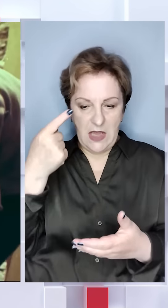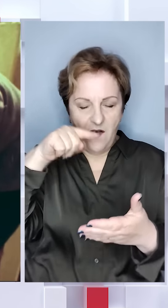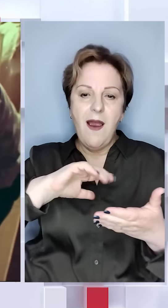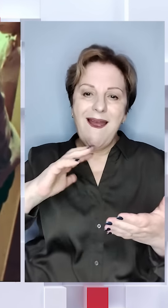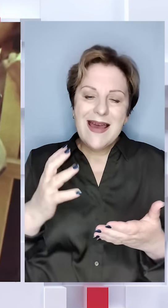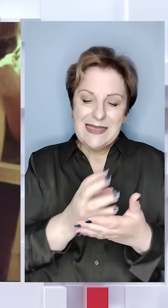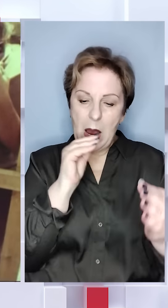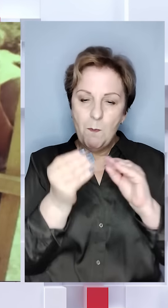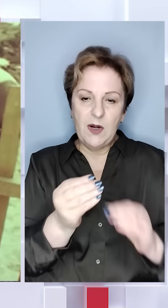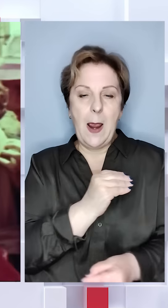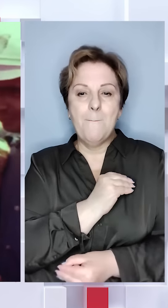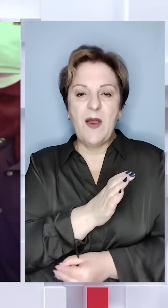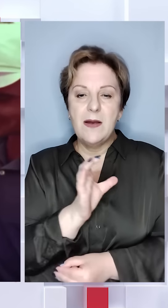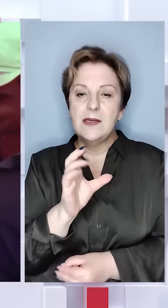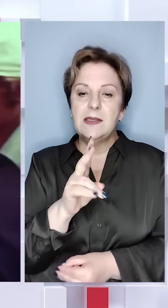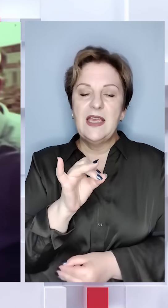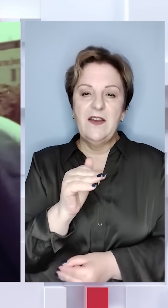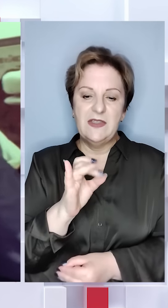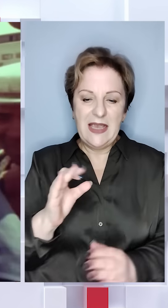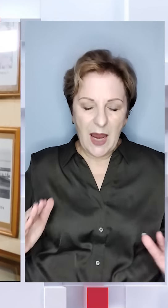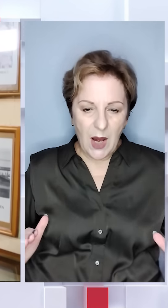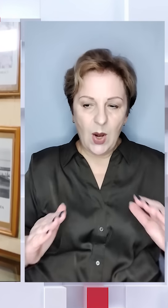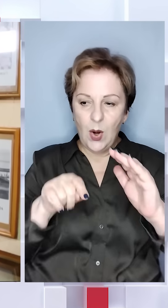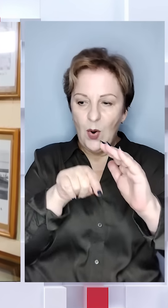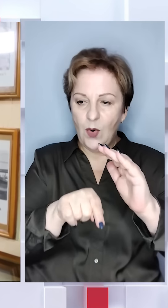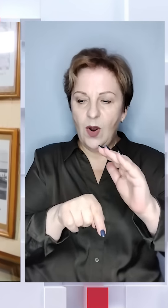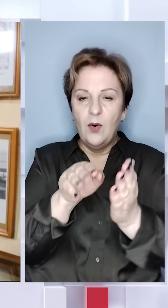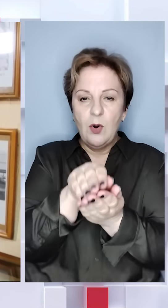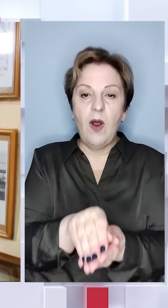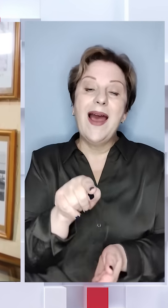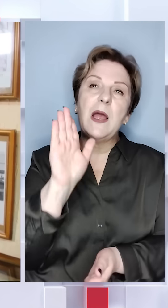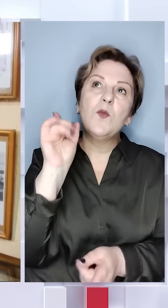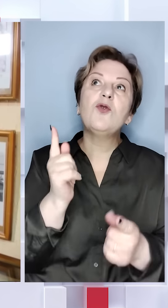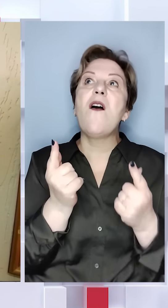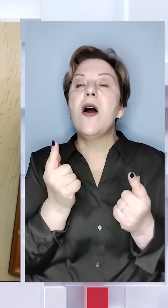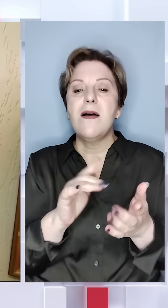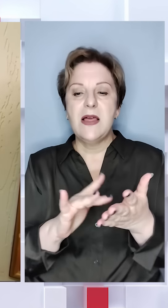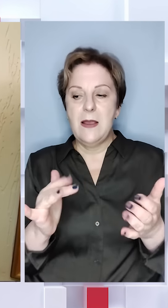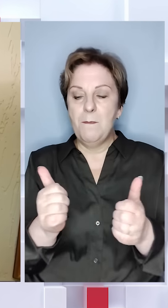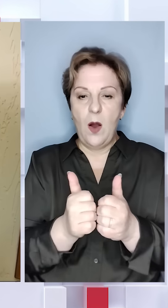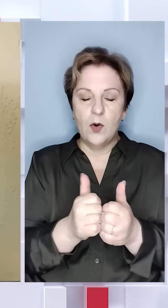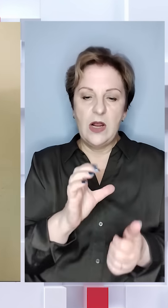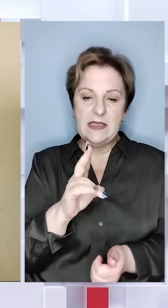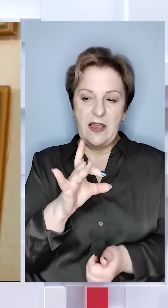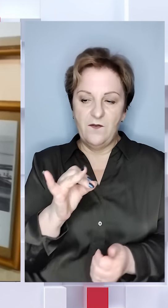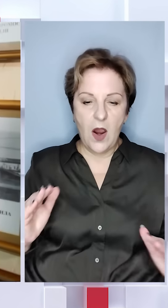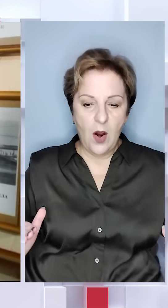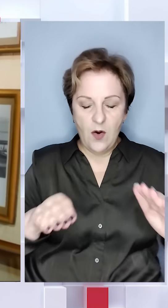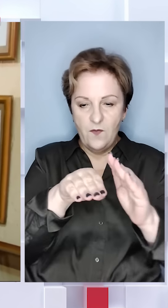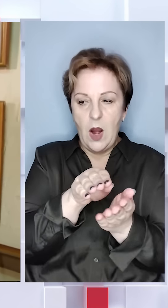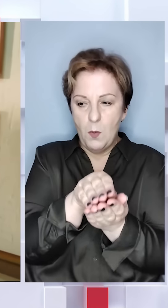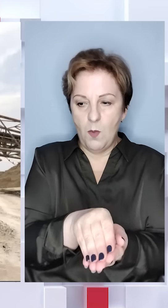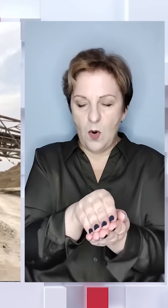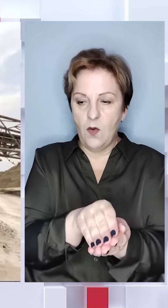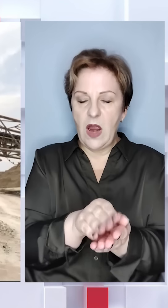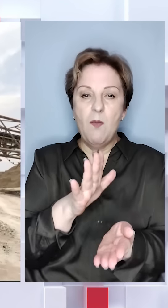що знайде приховані скарби в скіфських курганах. Там буде щось велике і без куча. Поруч зі скіфським курганом Товста